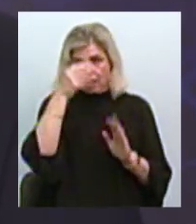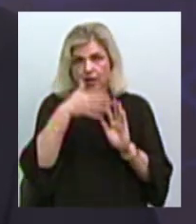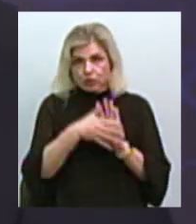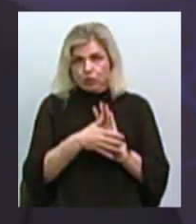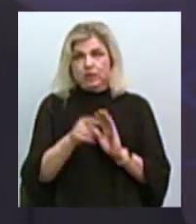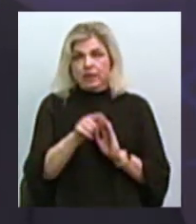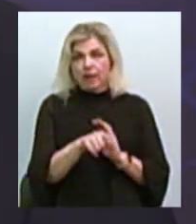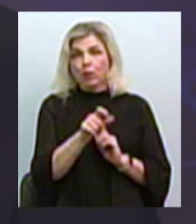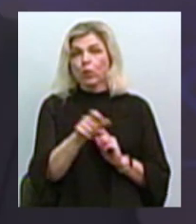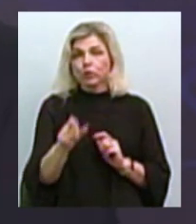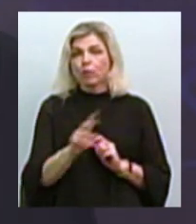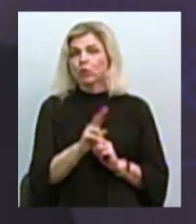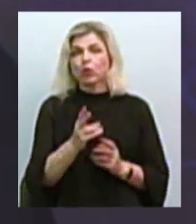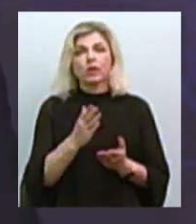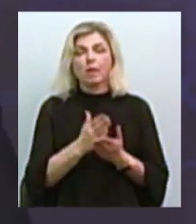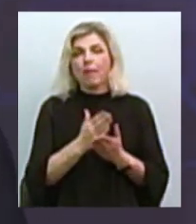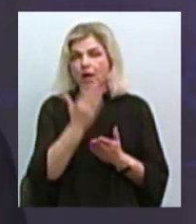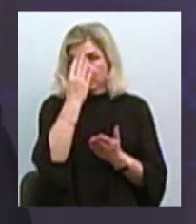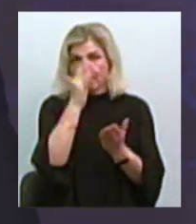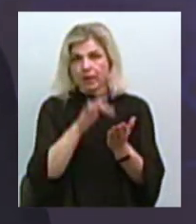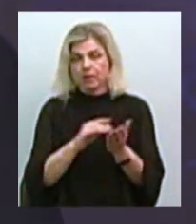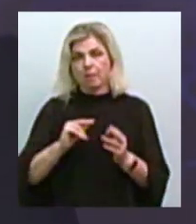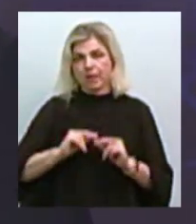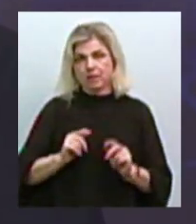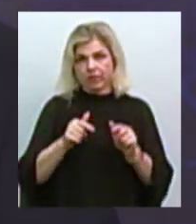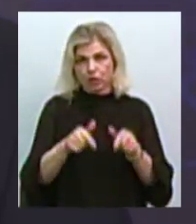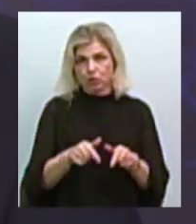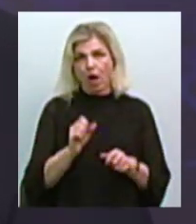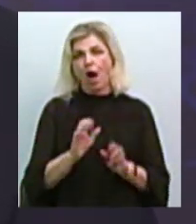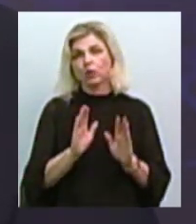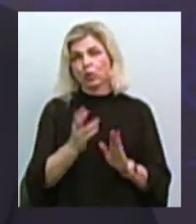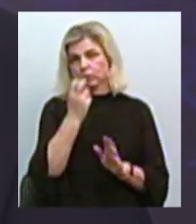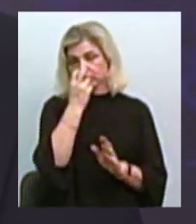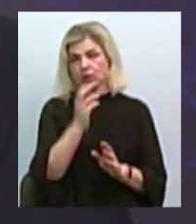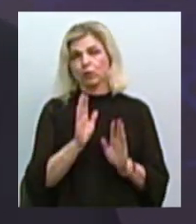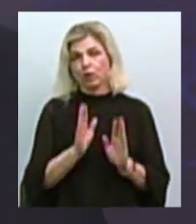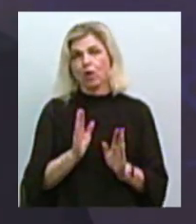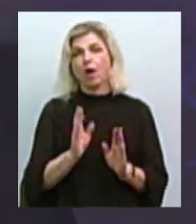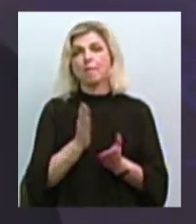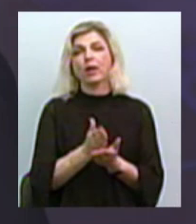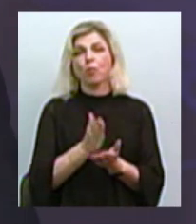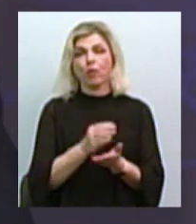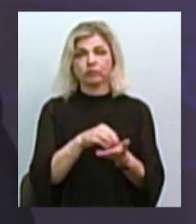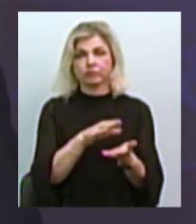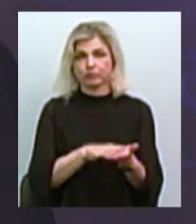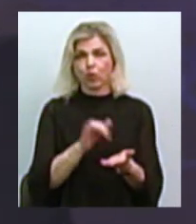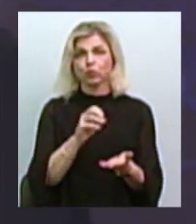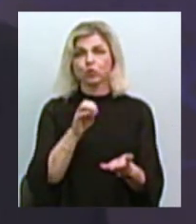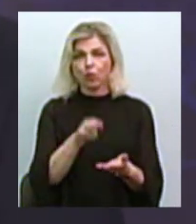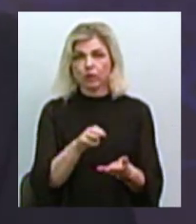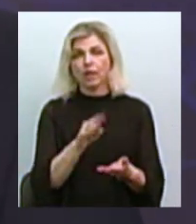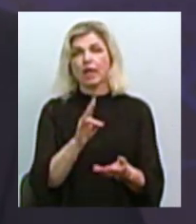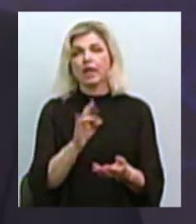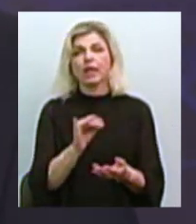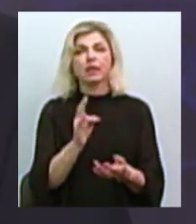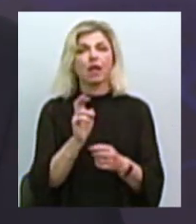саме тими людьми, які не мають на меті працевлаштовуватись, а мають на меті на сьогодні просто перебувати в службі зайнятості, не